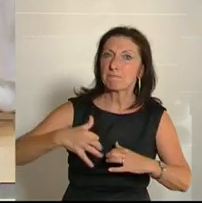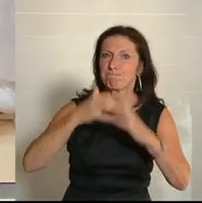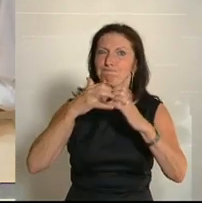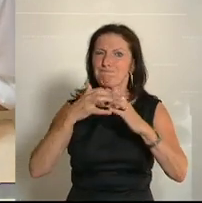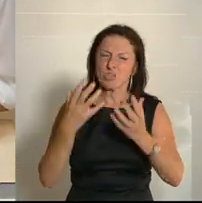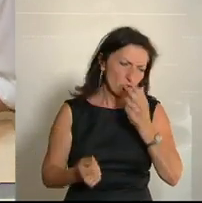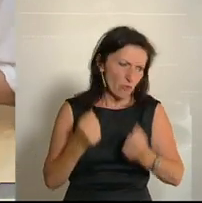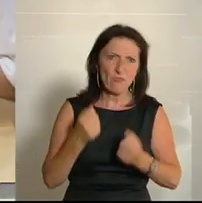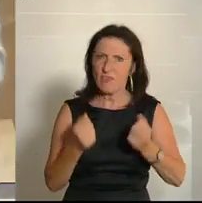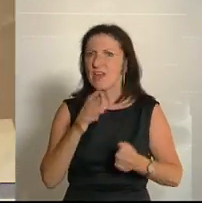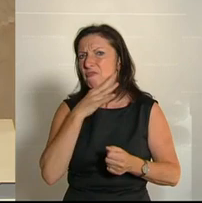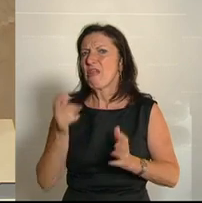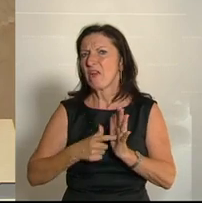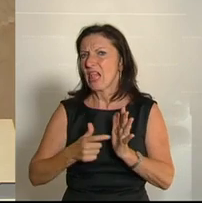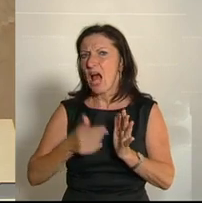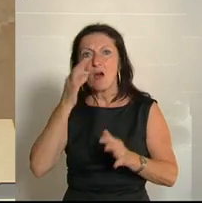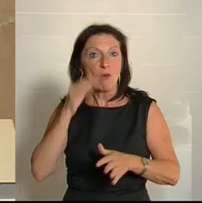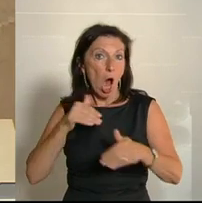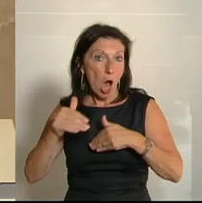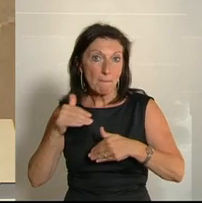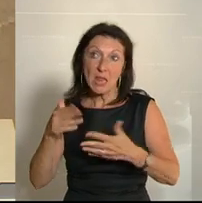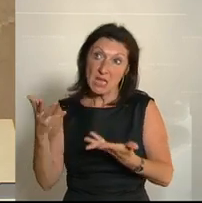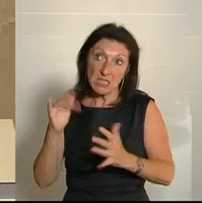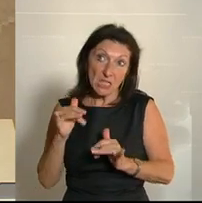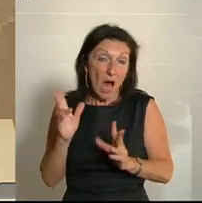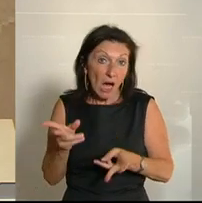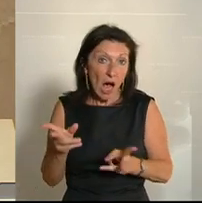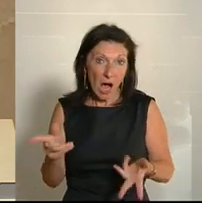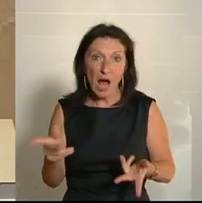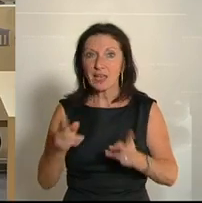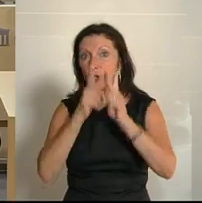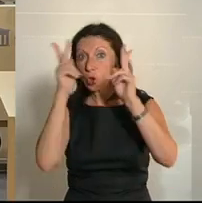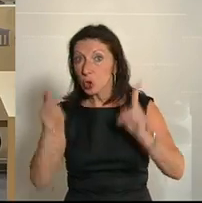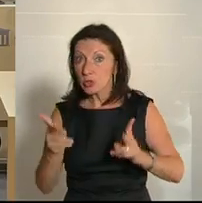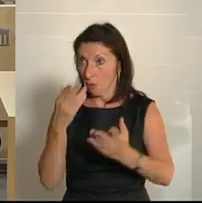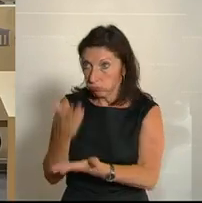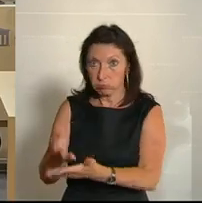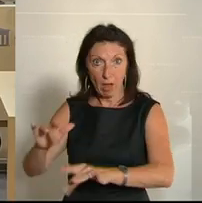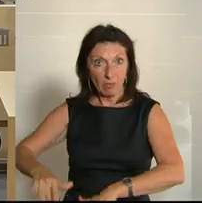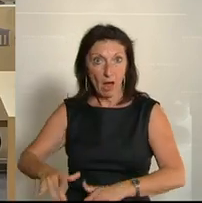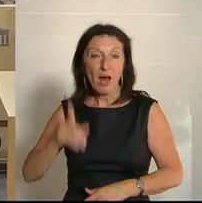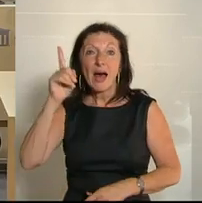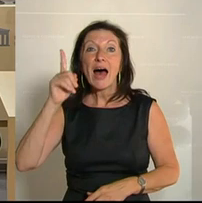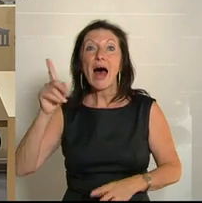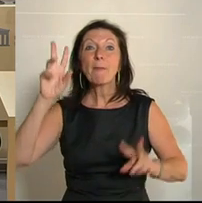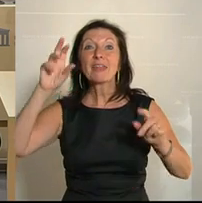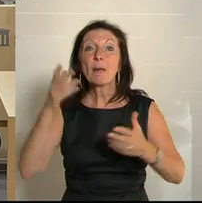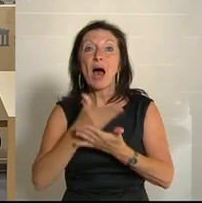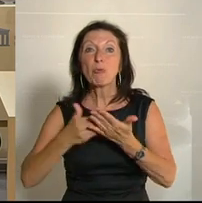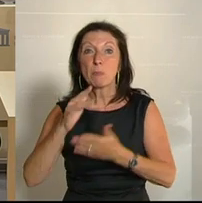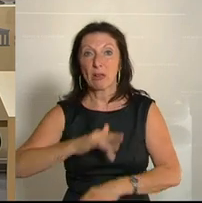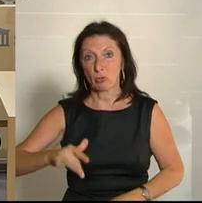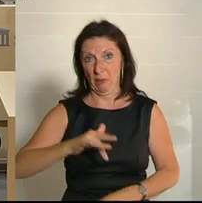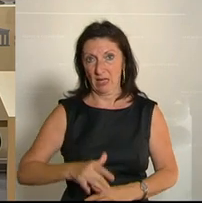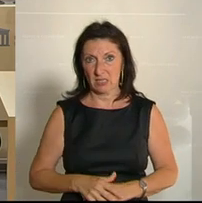verlangen wir viel von Ihnen. Frau Minister, es ist zwar machbar, aber es ist natürlich schwer. Wir haben Konzepte dafür auf den Tisch gelegt. Aber bei den Ausbildungsplätzen